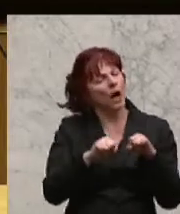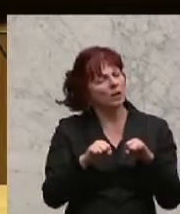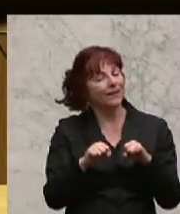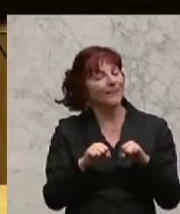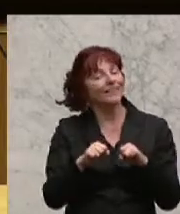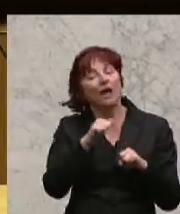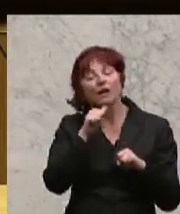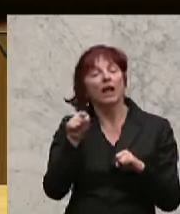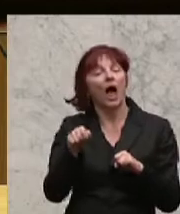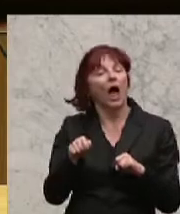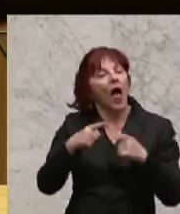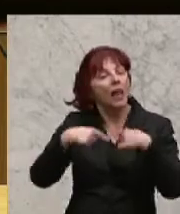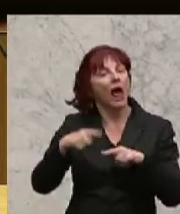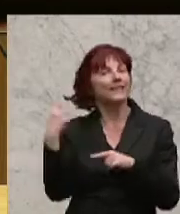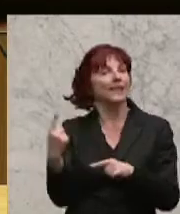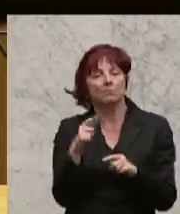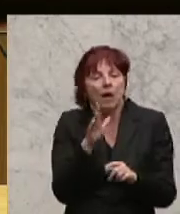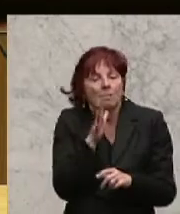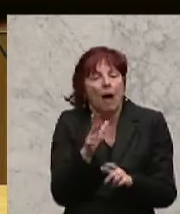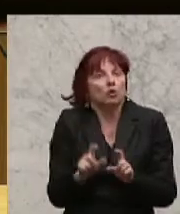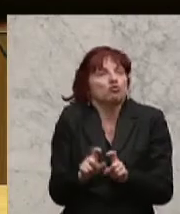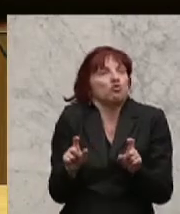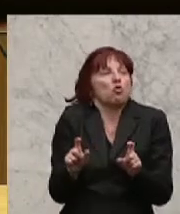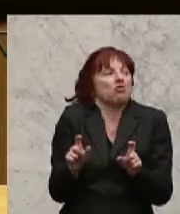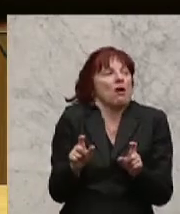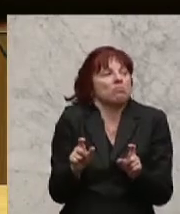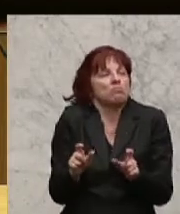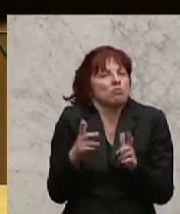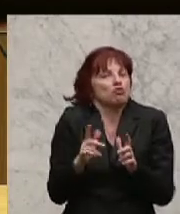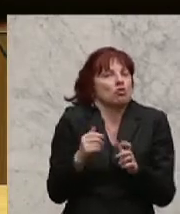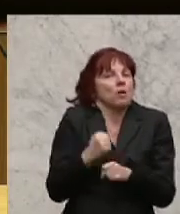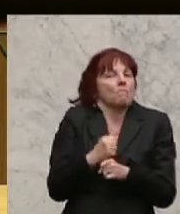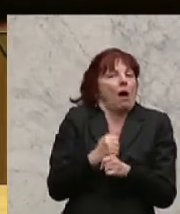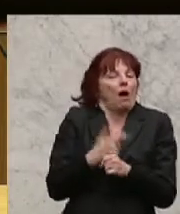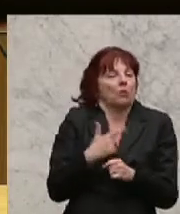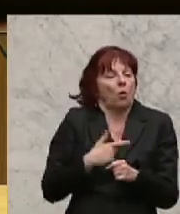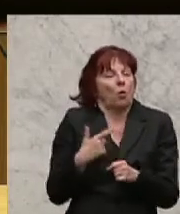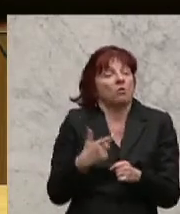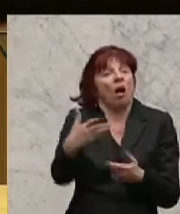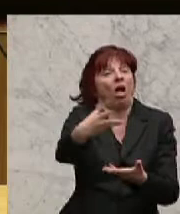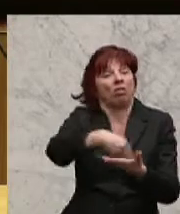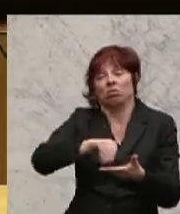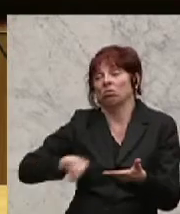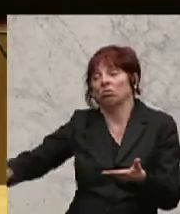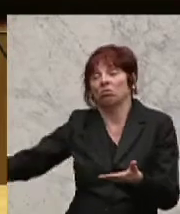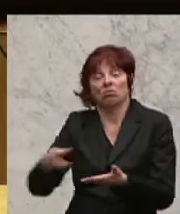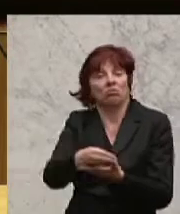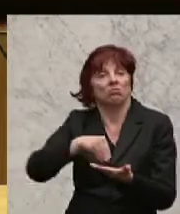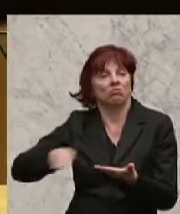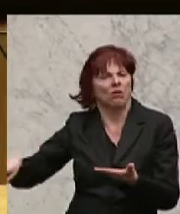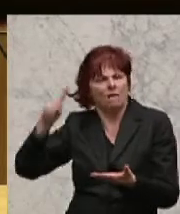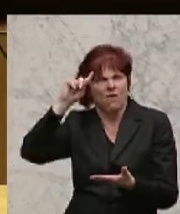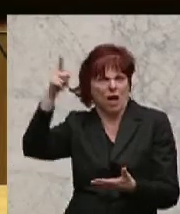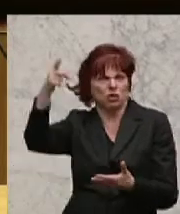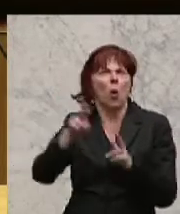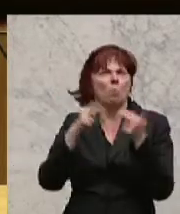machen, das Geld woanders eingenommen wird und dann auszugeben und zu wissen, irgendwer deckt es ab. Also ein Änderungsbedarf ist jedenfalls da, die